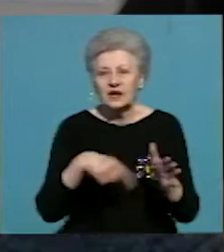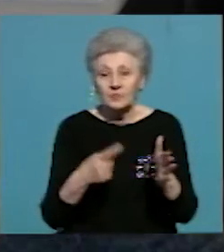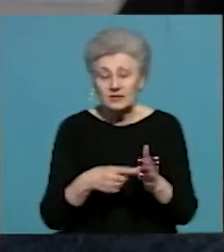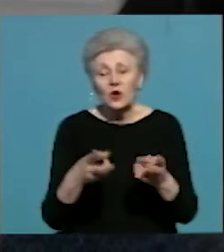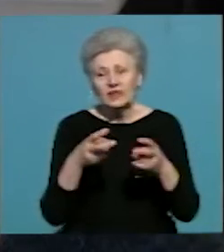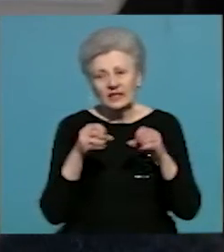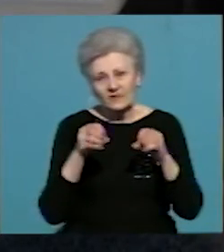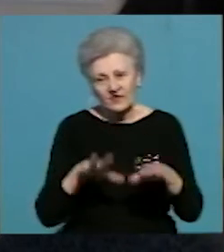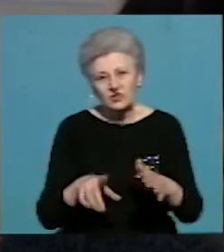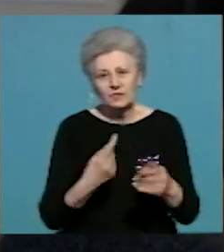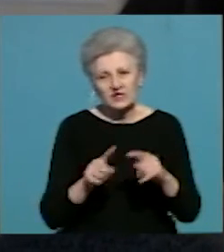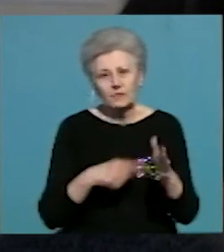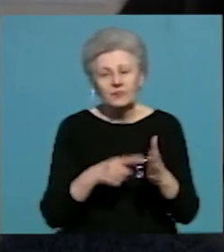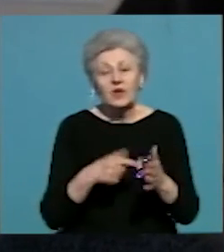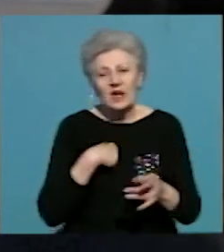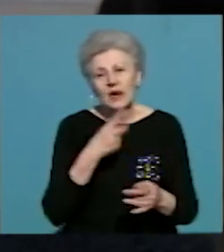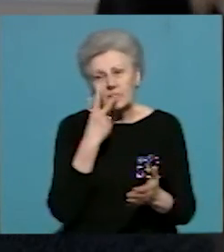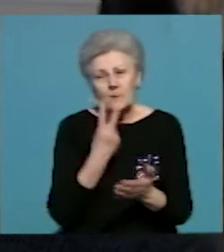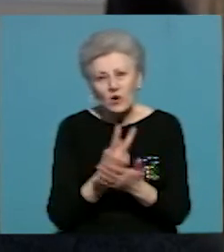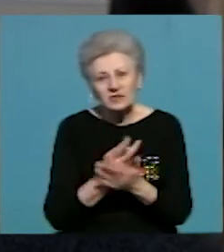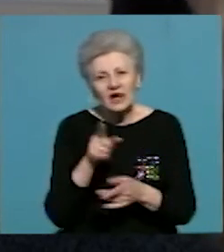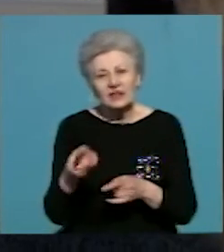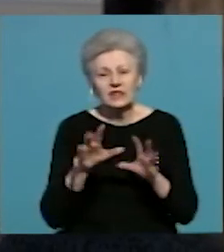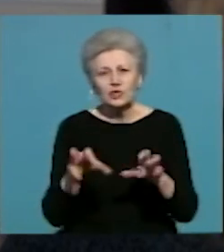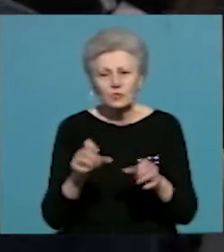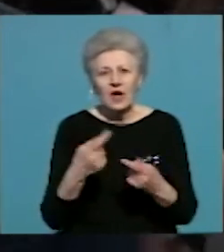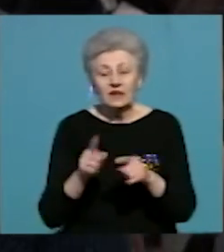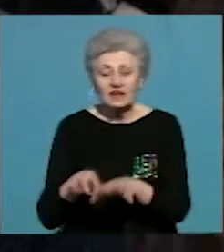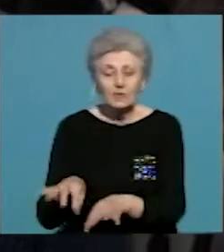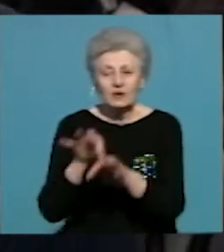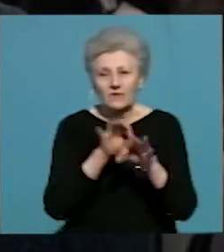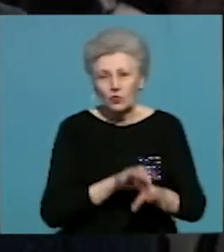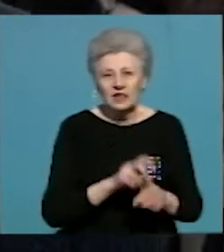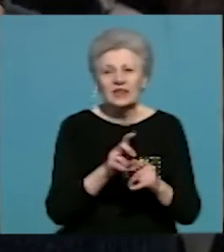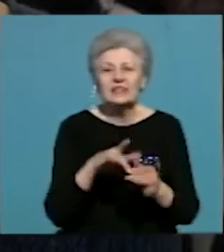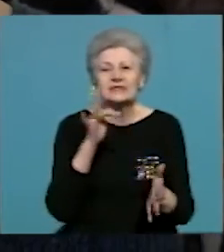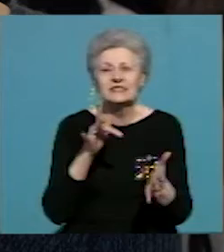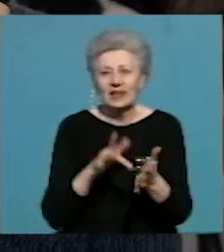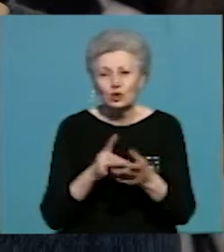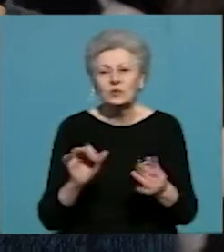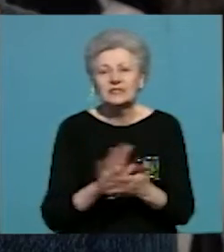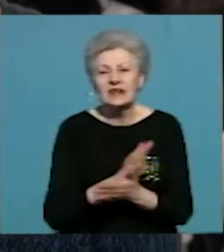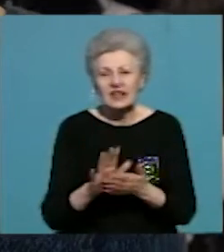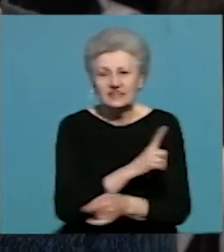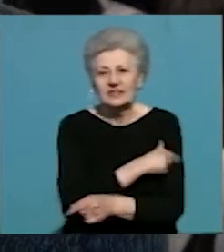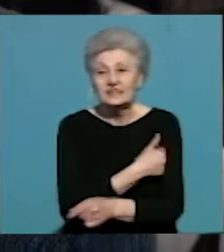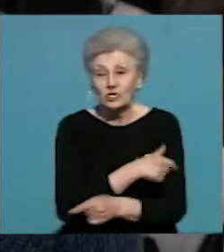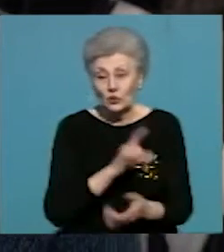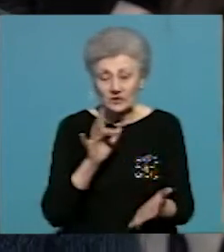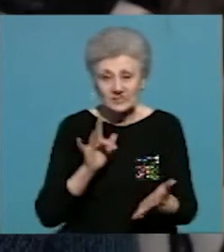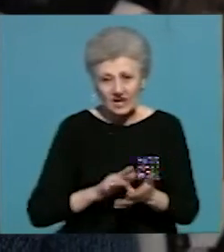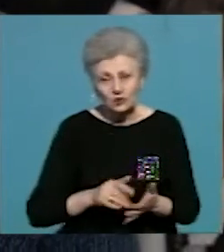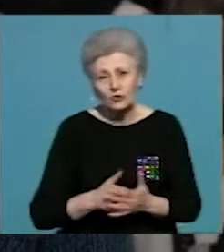проблеми. Я готувала тільки тих собак, яких приводили з стерилізаційного центру. Коли собака з'являлася, треба було вичісити. Десь